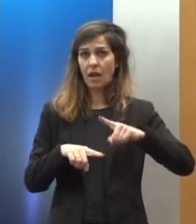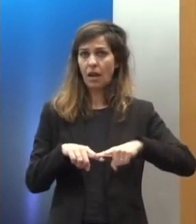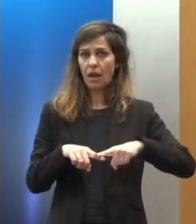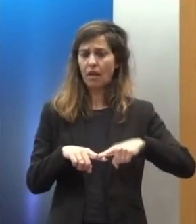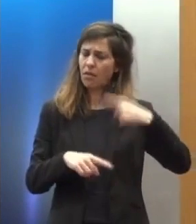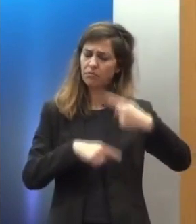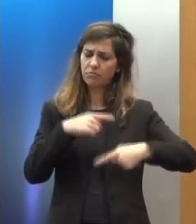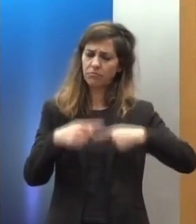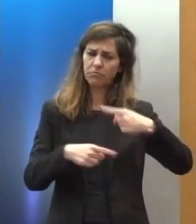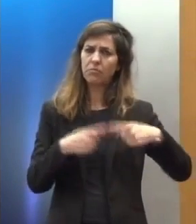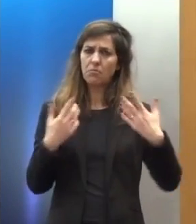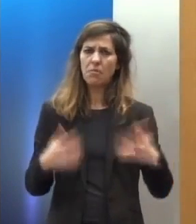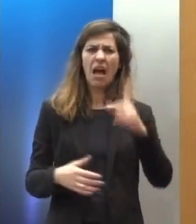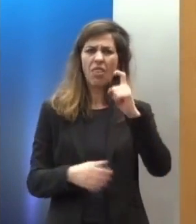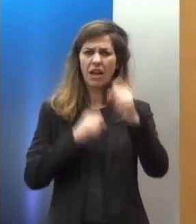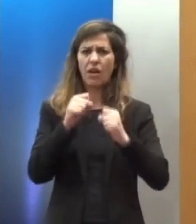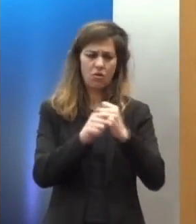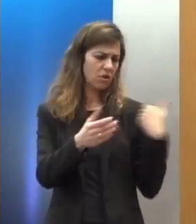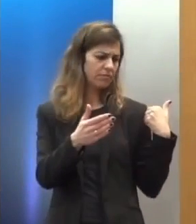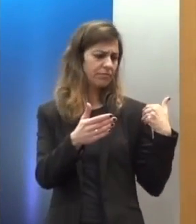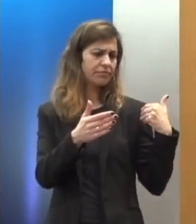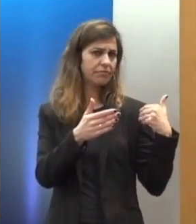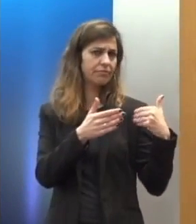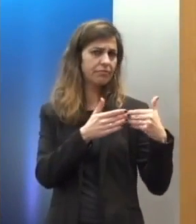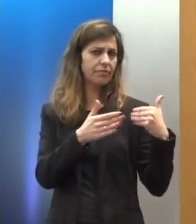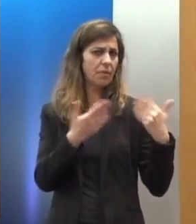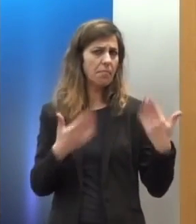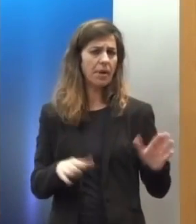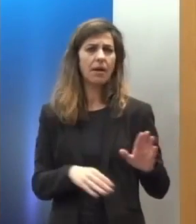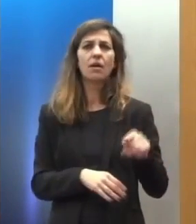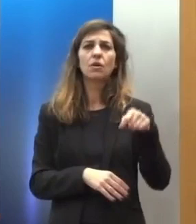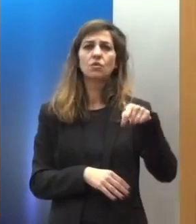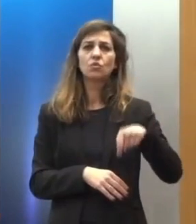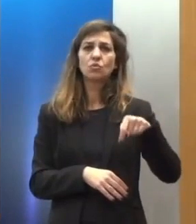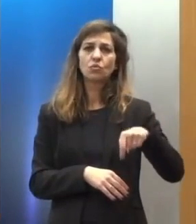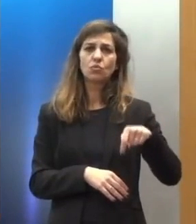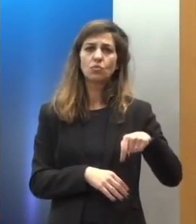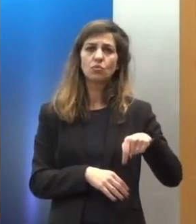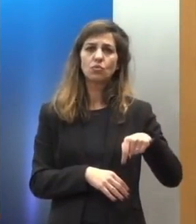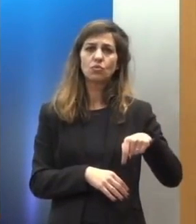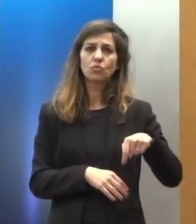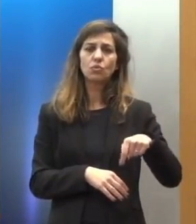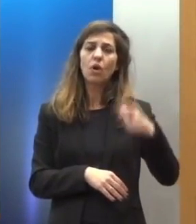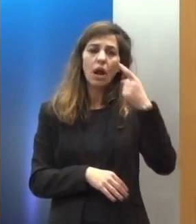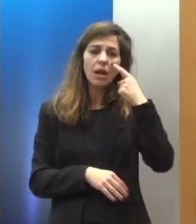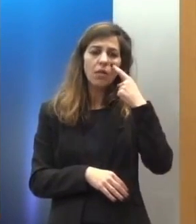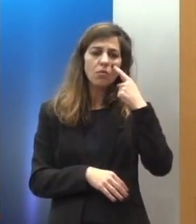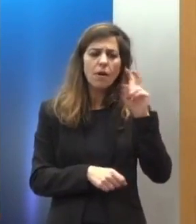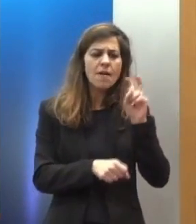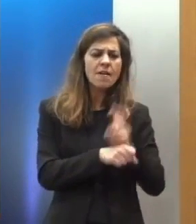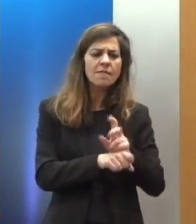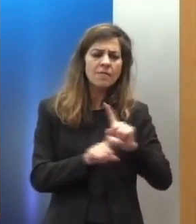εμπειρίες μέσα στην τρέχουσα δεκαετία και έχει τώρα να αναμετρηθεί με τις επιβιώσεις και τα κατάλληπά τους.